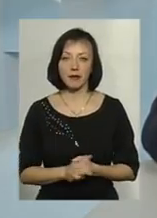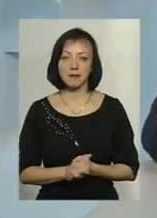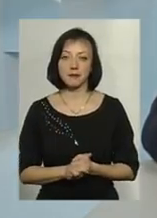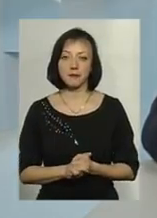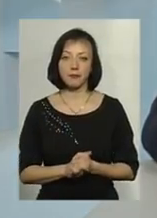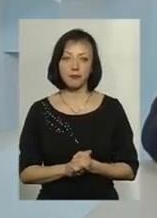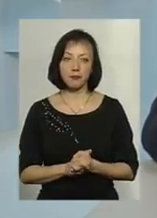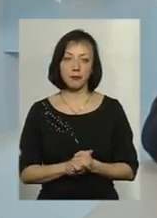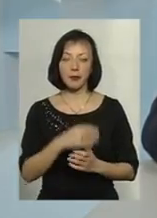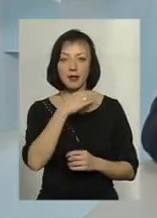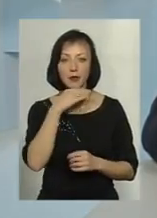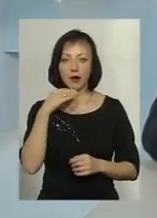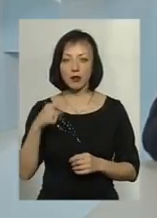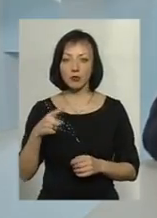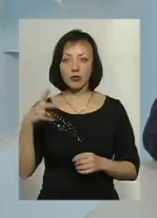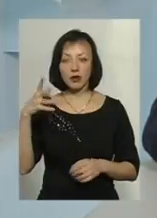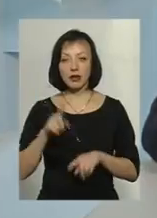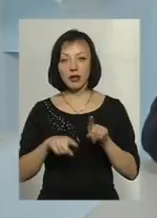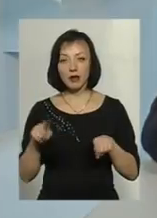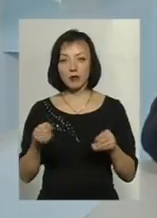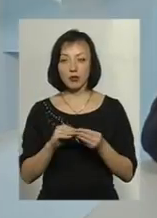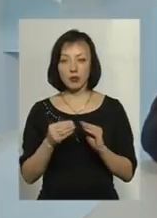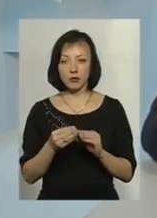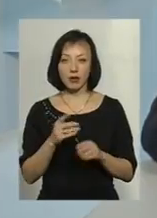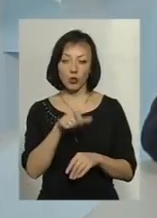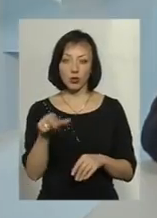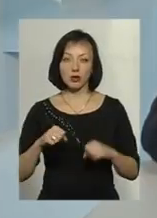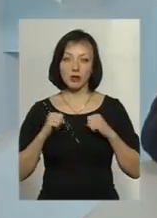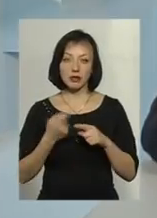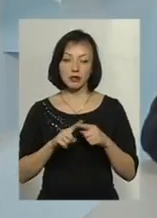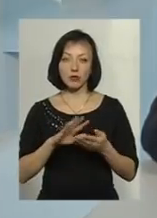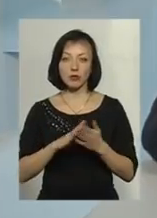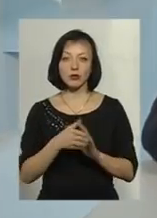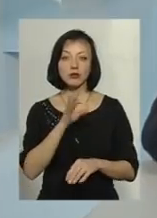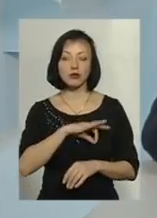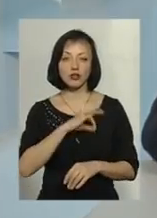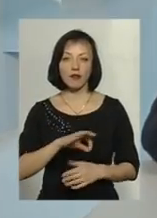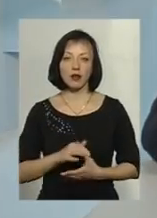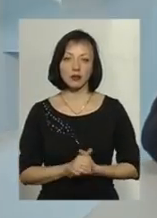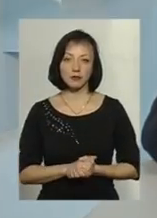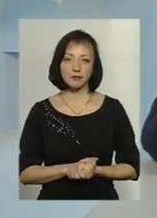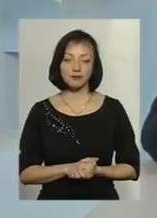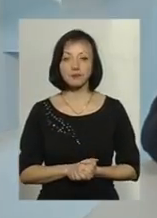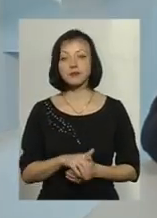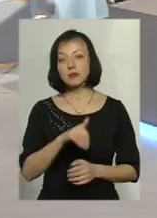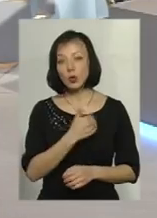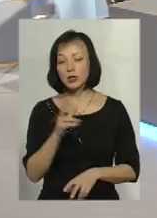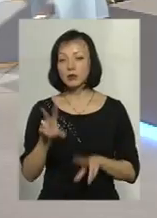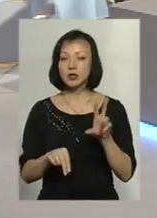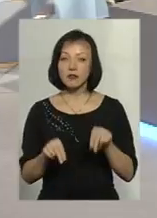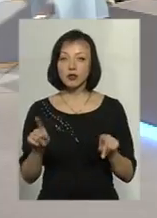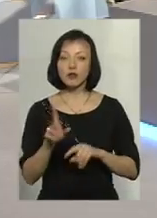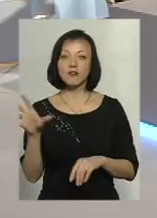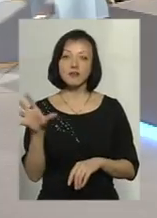То багато поверків, деякі споживачі намагаються цією ситуацією зловживати. Що ж, хочеться сподіватися,